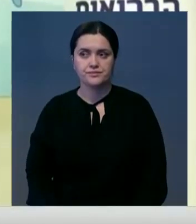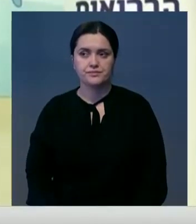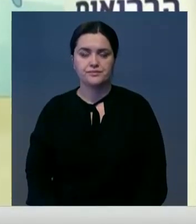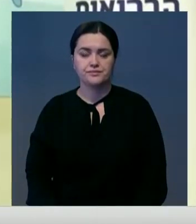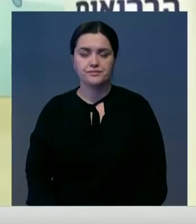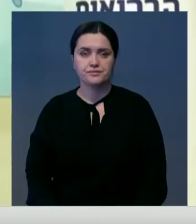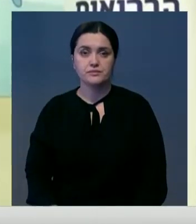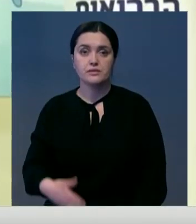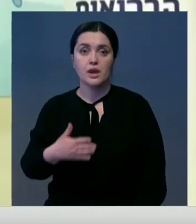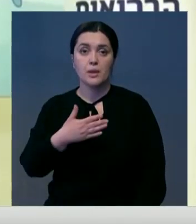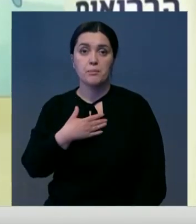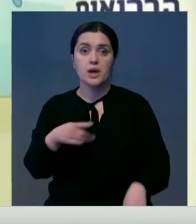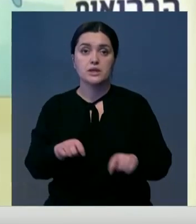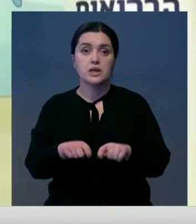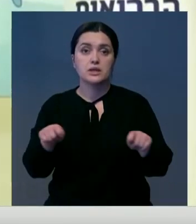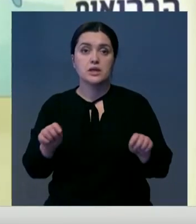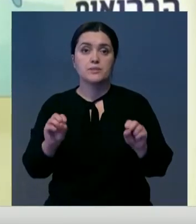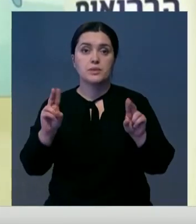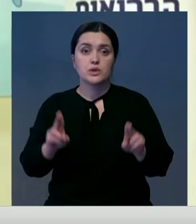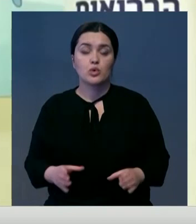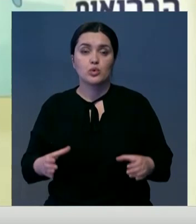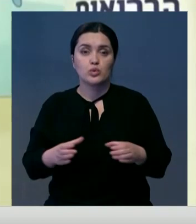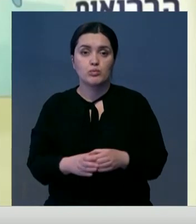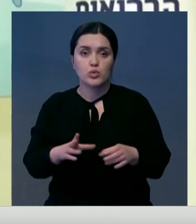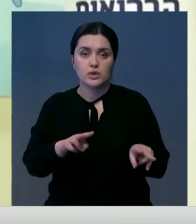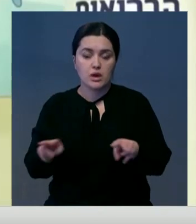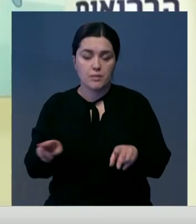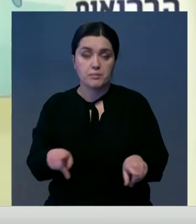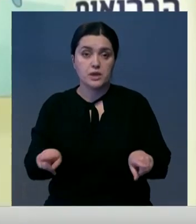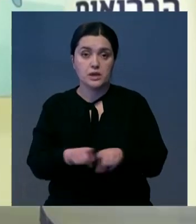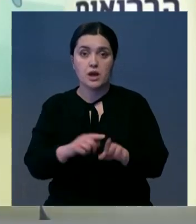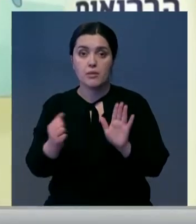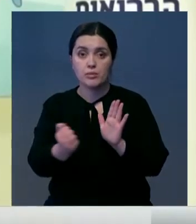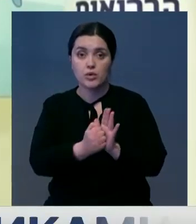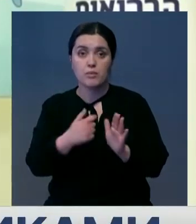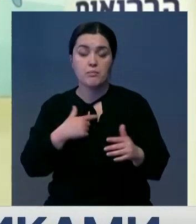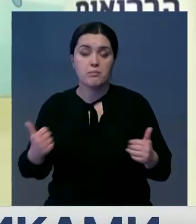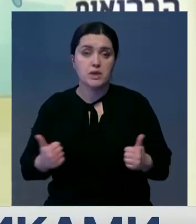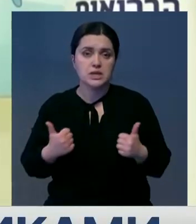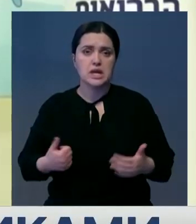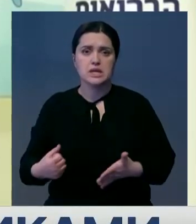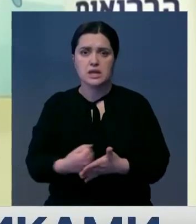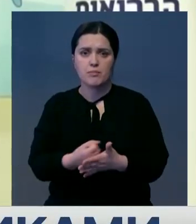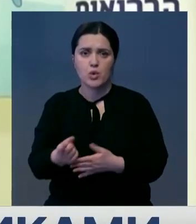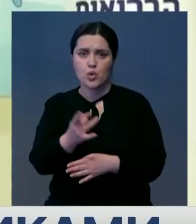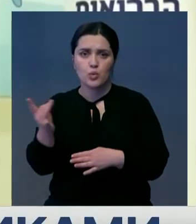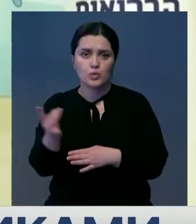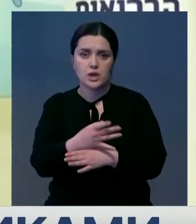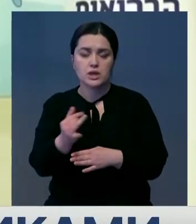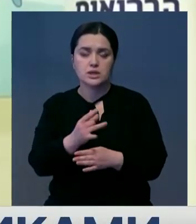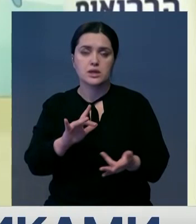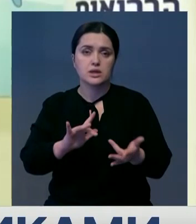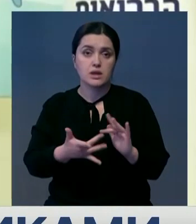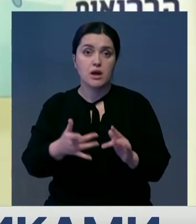Мы создали специальную группу, которая будет отслеживать подобные публикации. Мы постараемся добиваться их удаления из сети.